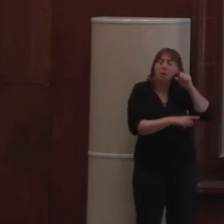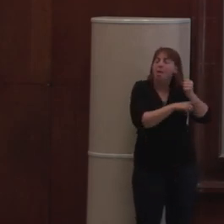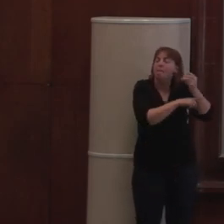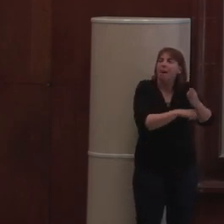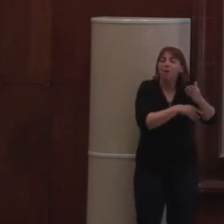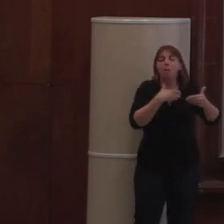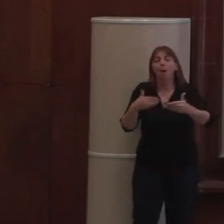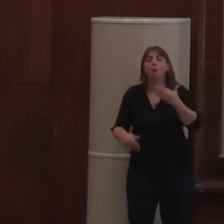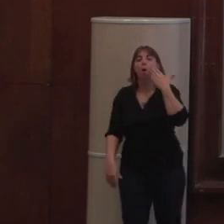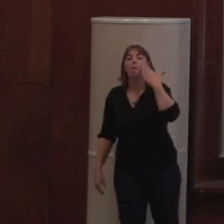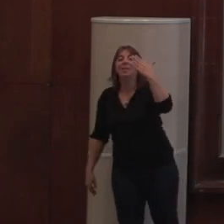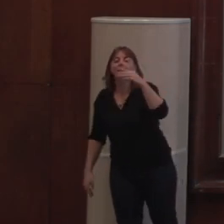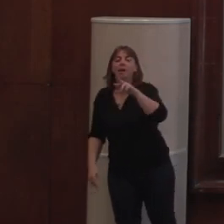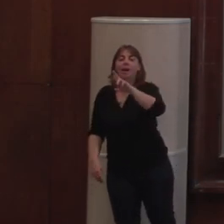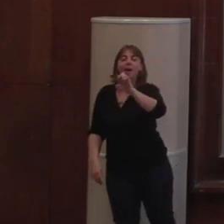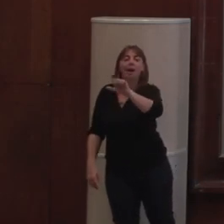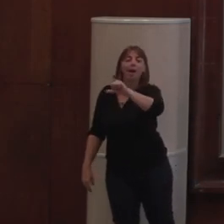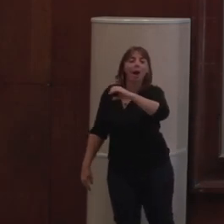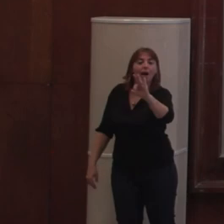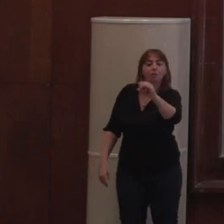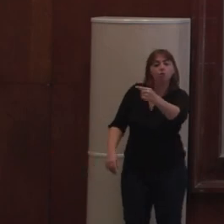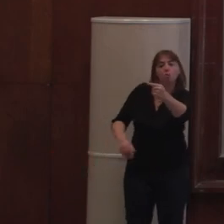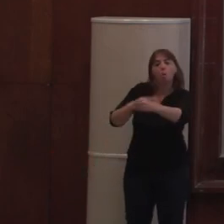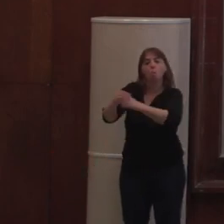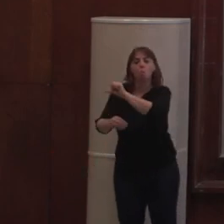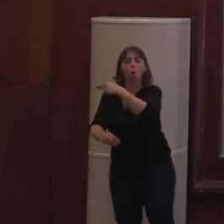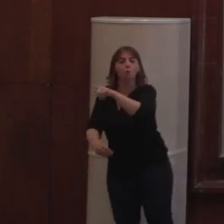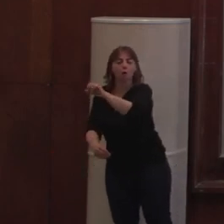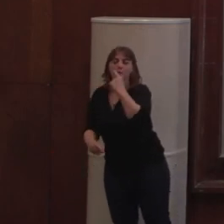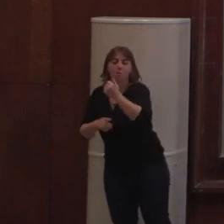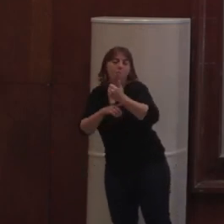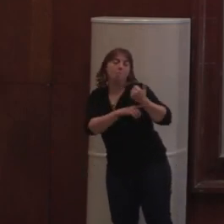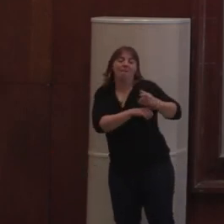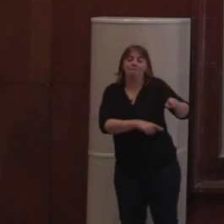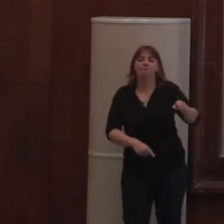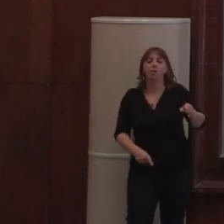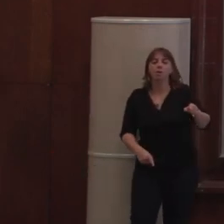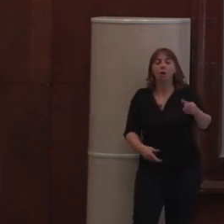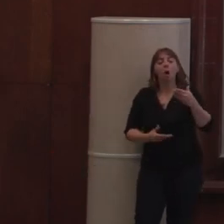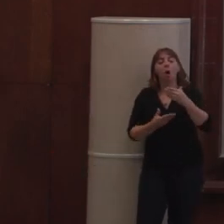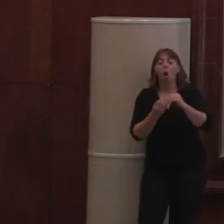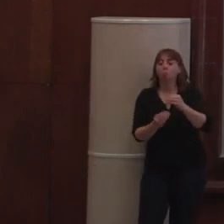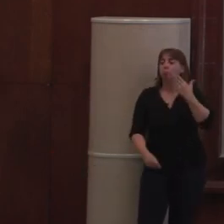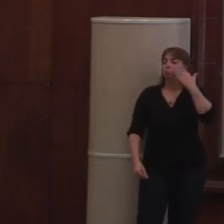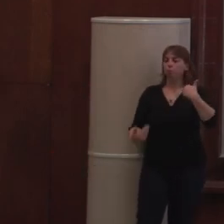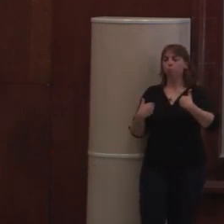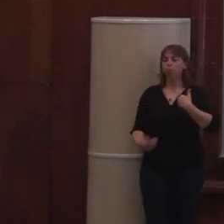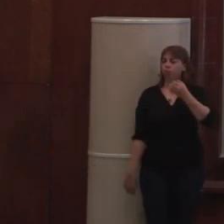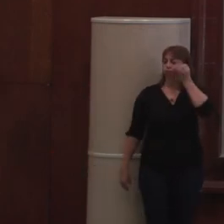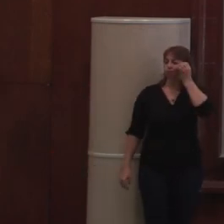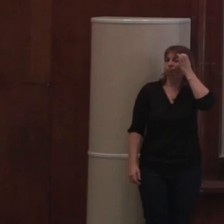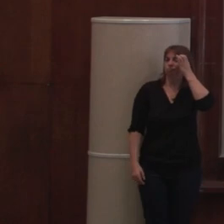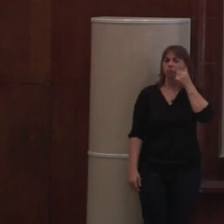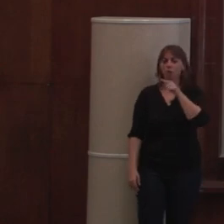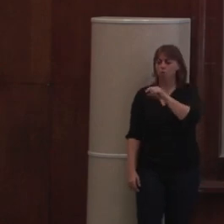React et une version purement angulaire. En fait, on va beaucoup plus vite. Surtout que les gens qui sont bons à faire ça, ils n'ont pas envie d'aller coder des trucs au fin fond de la Zodb,